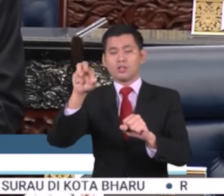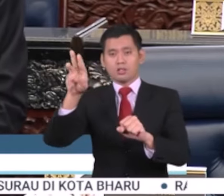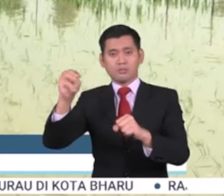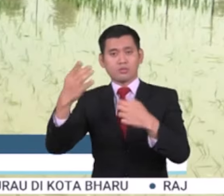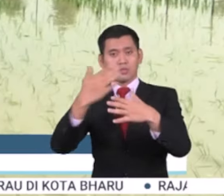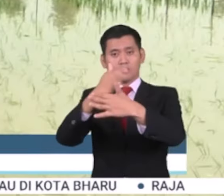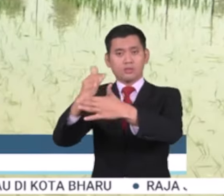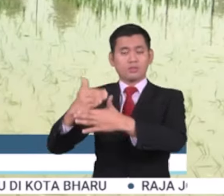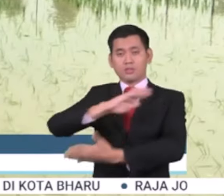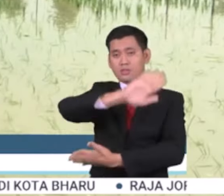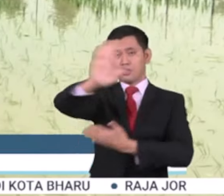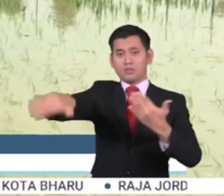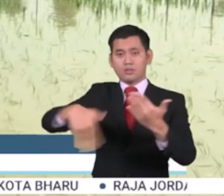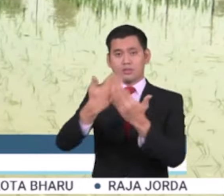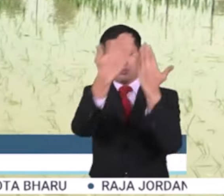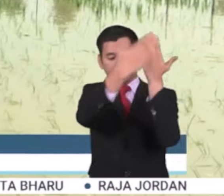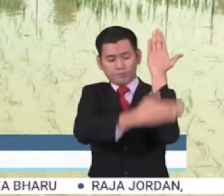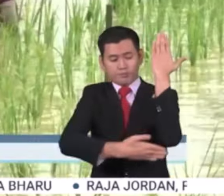Semenanjung.